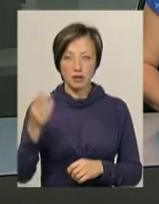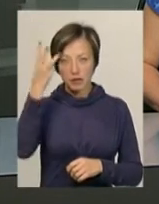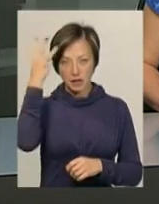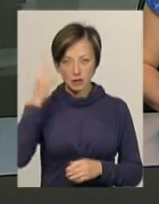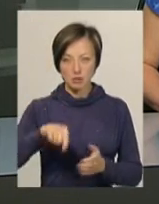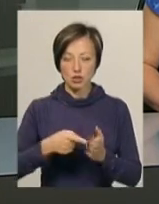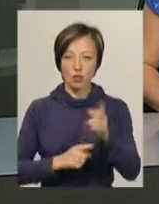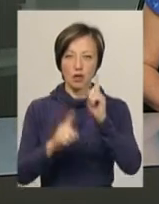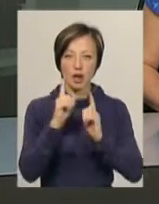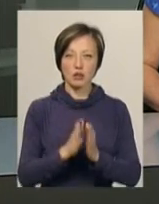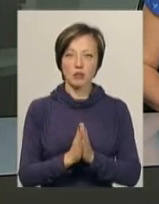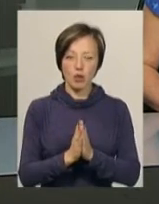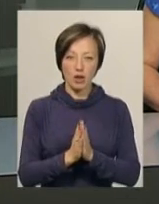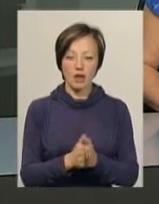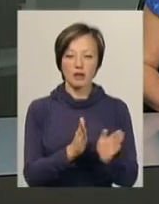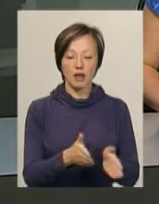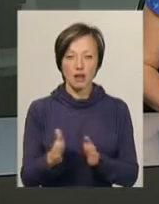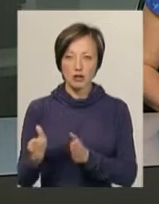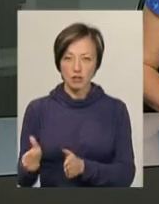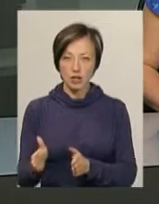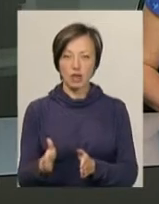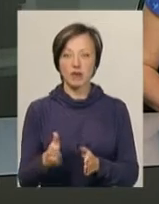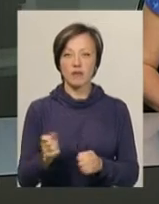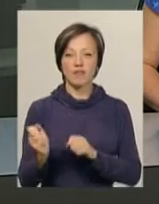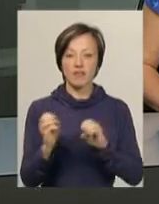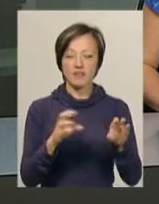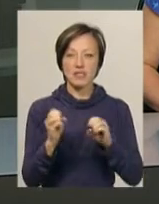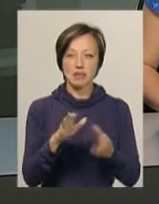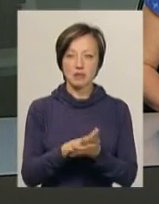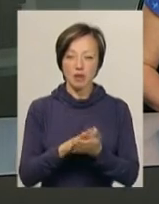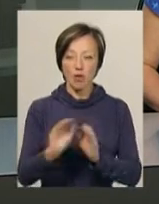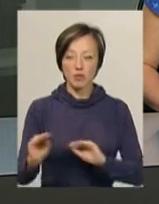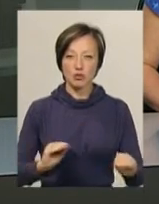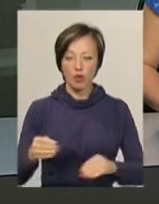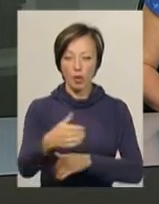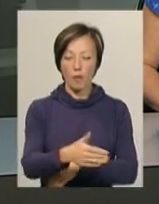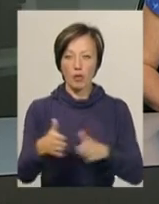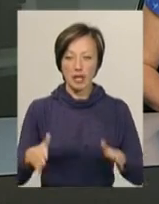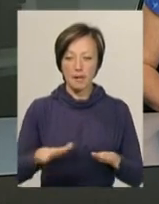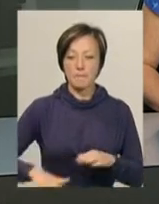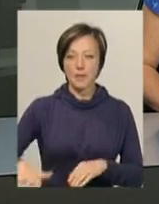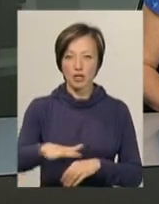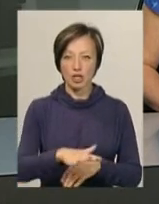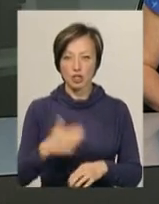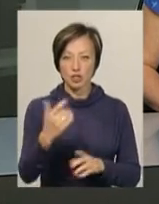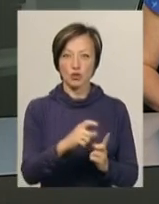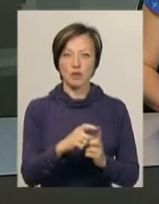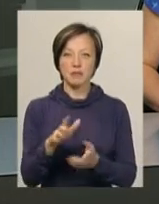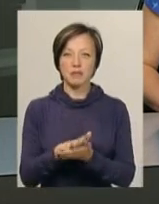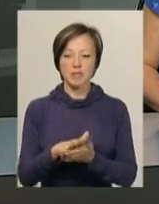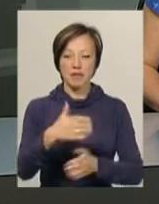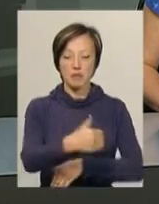Хмельницької міської ради з проханням налагодити режим вивезення сміття і облаштувати контейнерний майданчик. За їх словами,